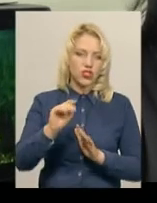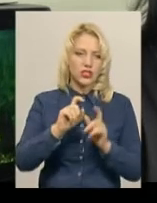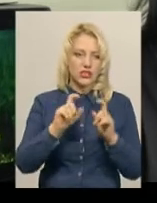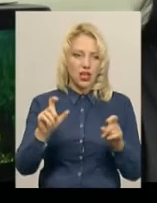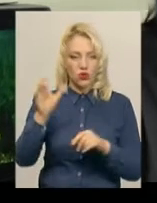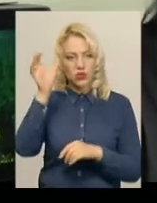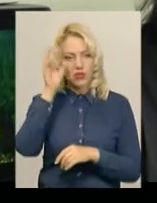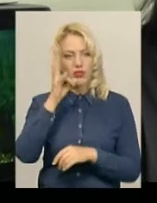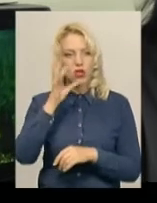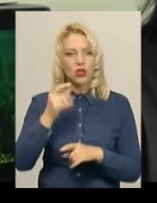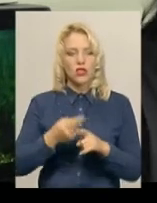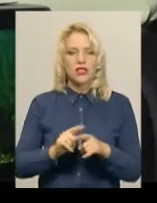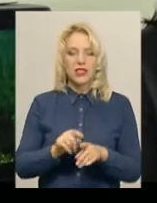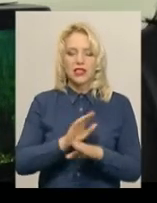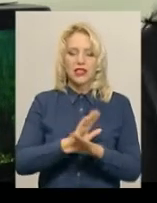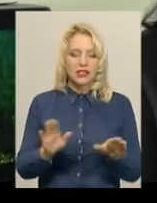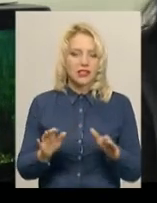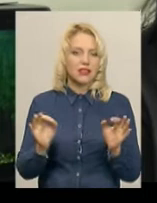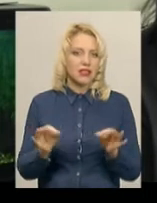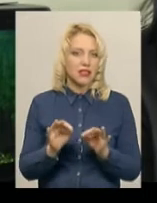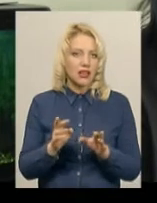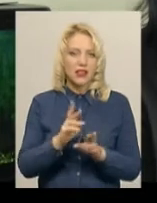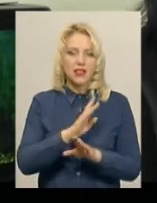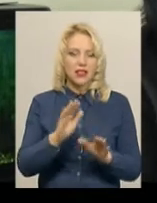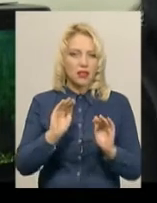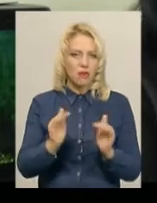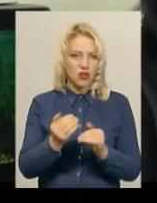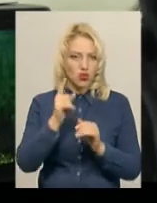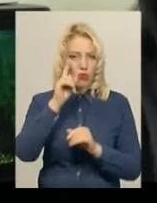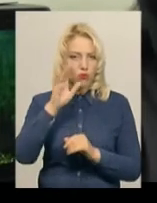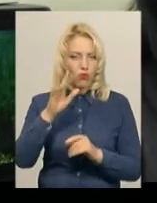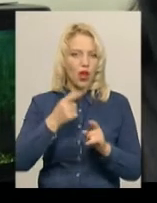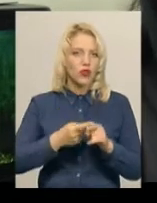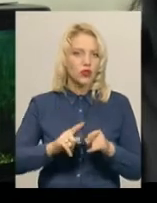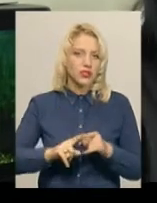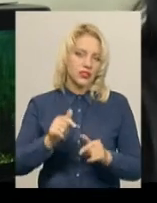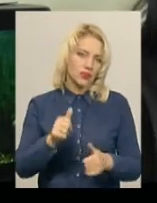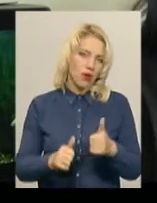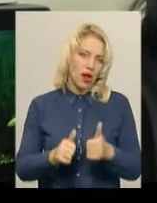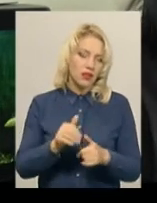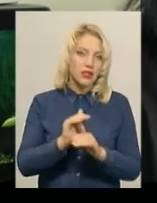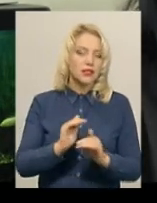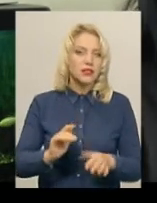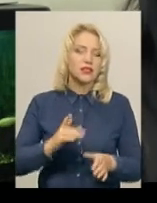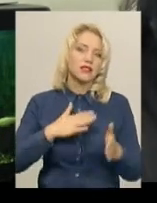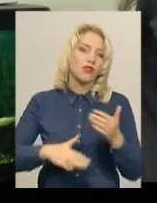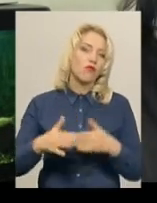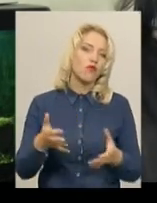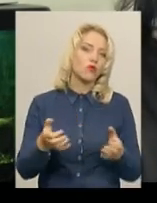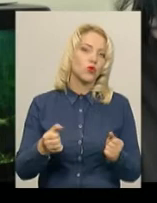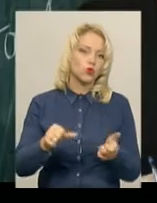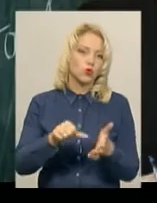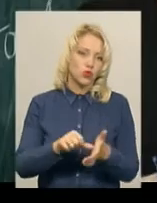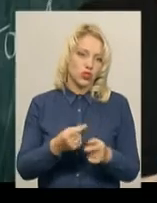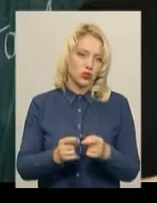ніяким чином не зменшує популярність цих змагань. Діти з задоволенням беруть участь